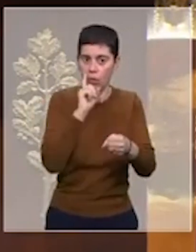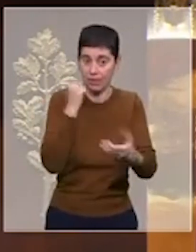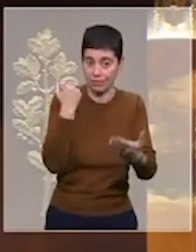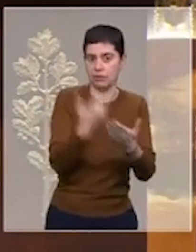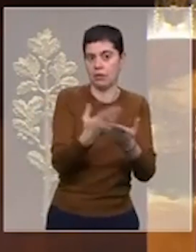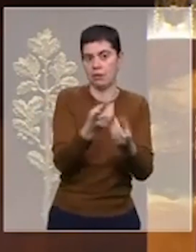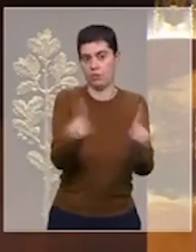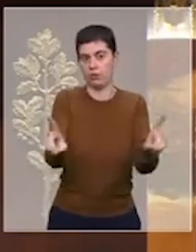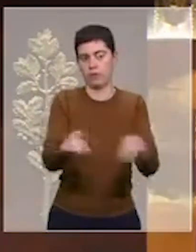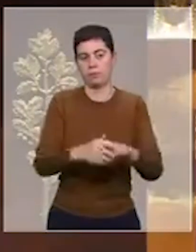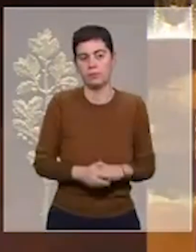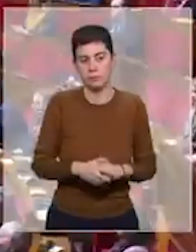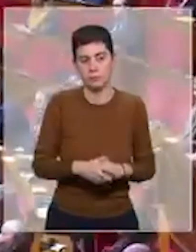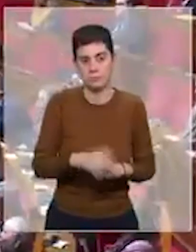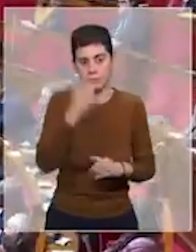démocratie.